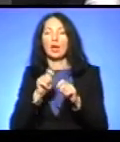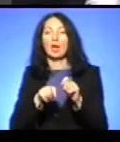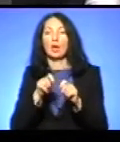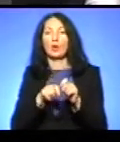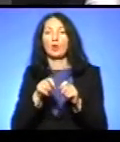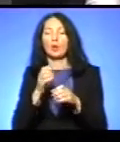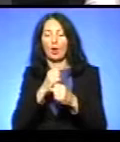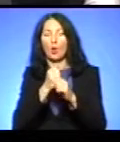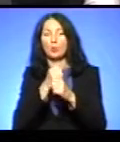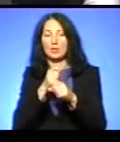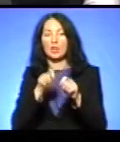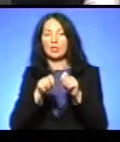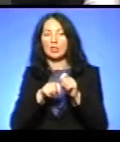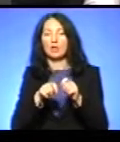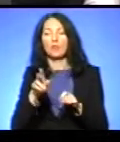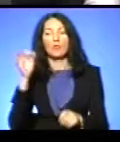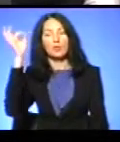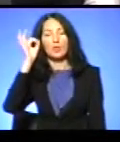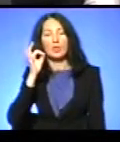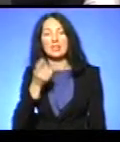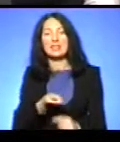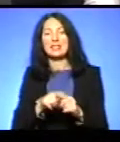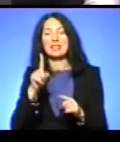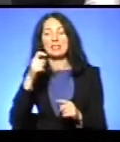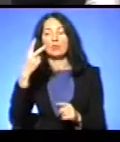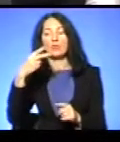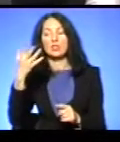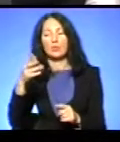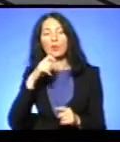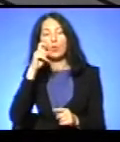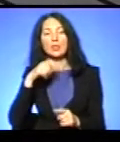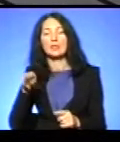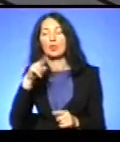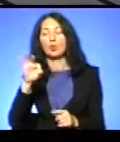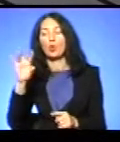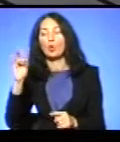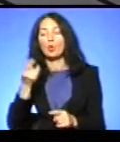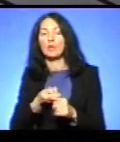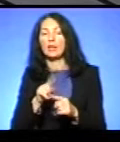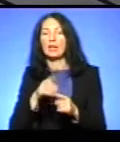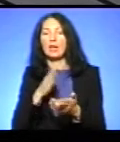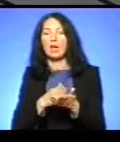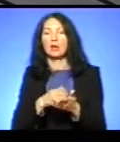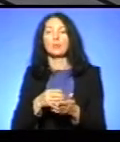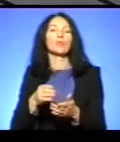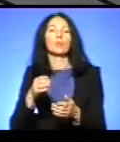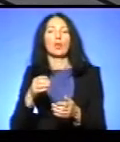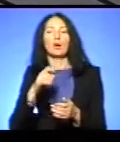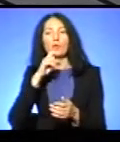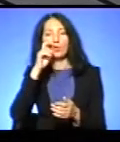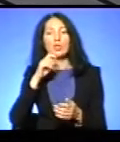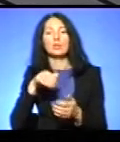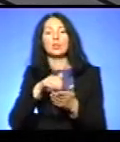керівника всеукраїнського реєстру донорів, що лише на цих 125 українських донорів, які є в загальнодержавному реєстрі, потратили 60